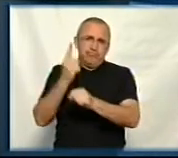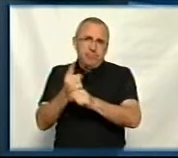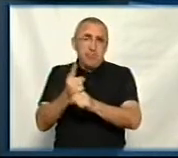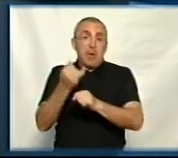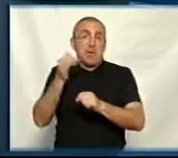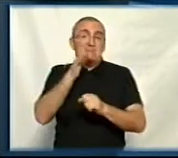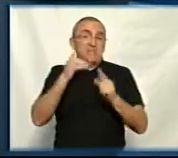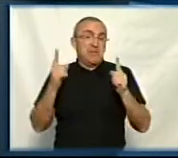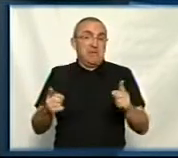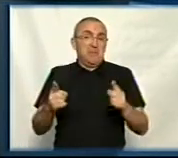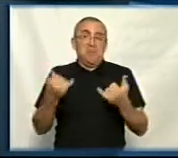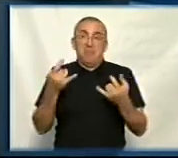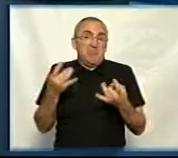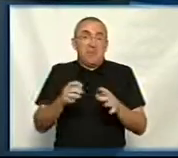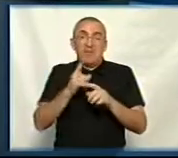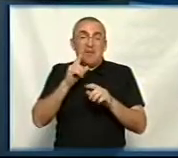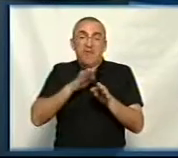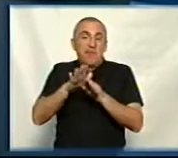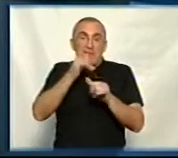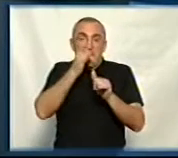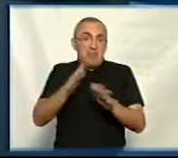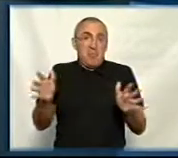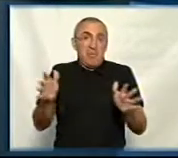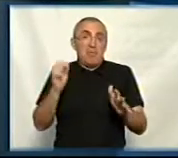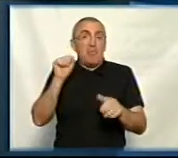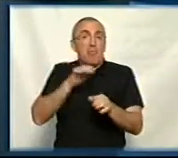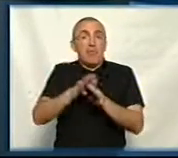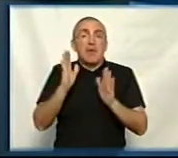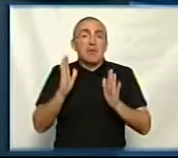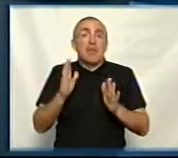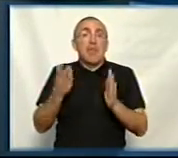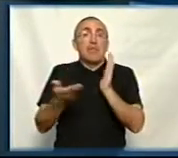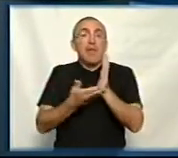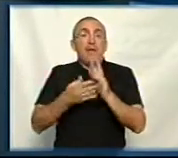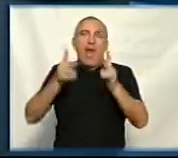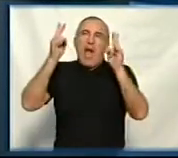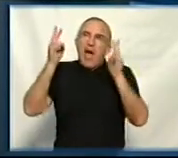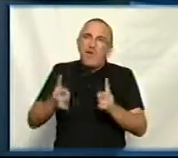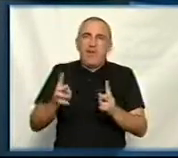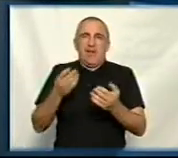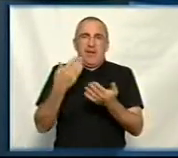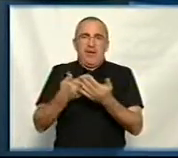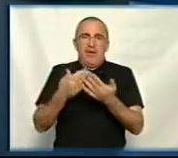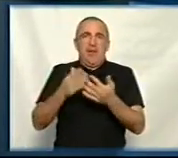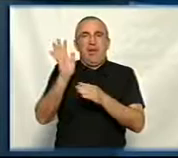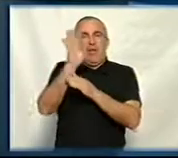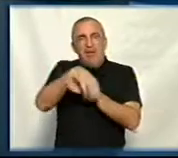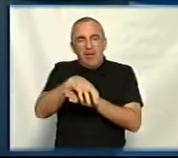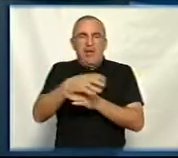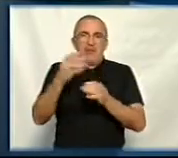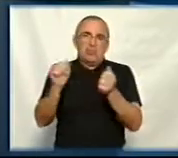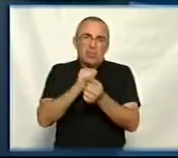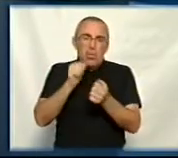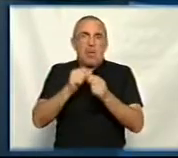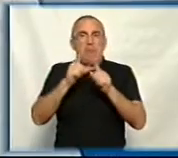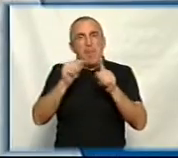і сезон такий, що вже просто обрізка не може виконуватись. Вона може виконуватись тільки, якщо дерево аварійне, тобто, суха гілка. правила